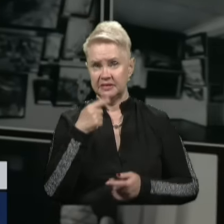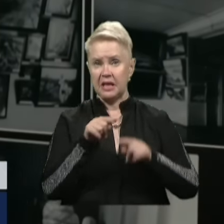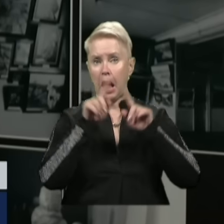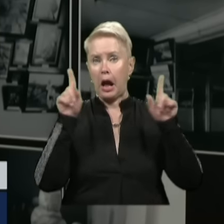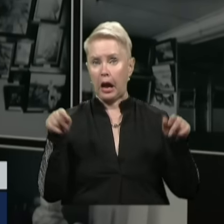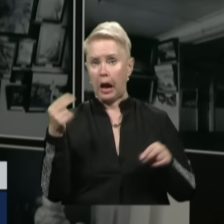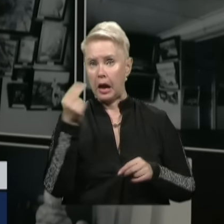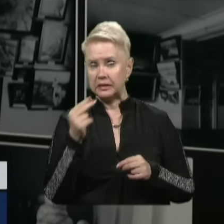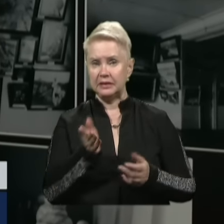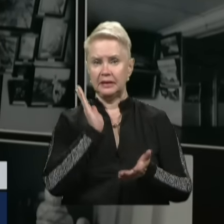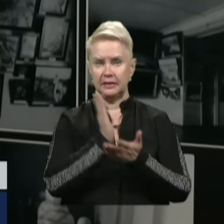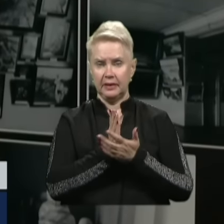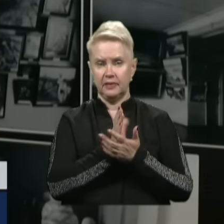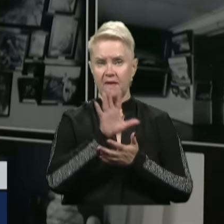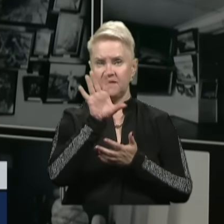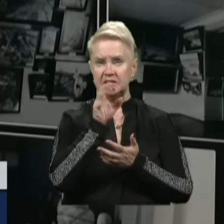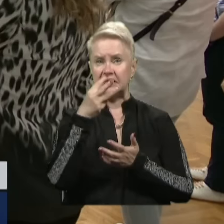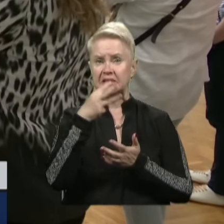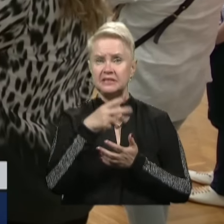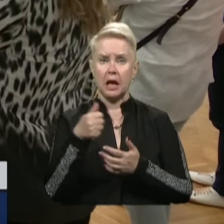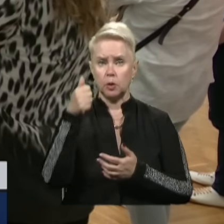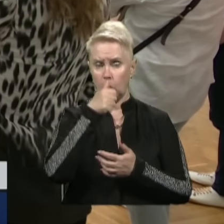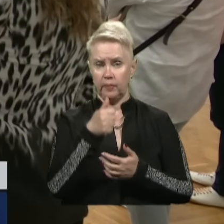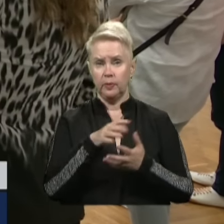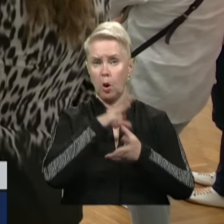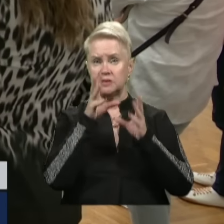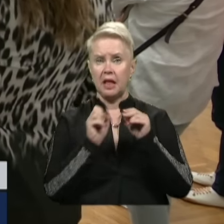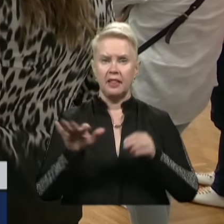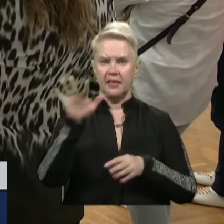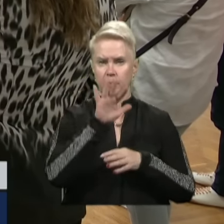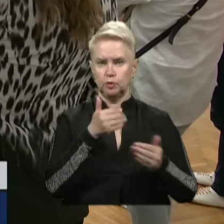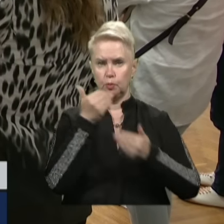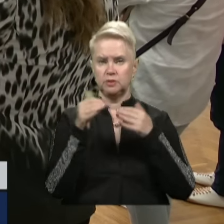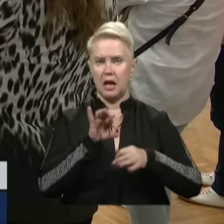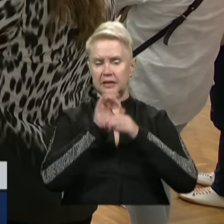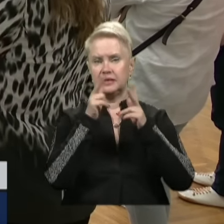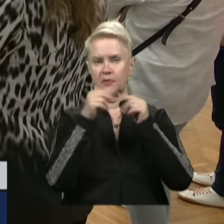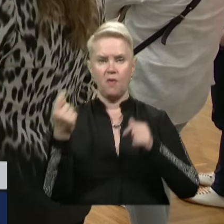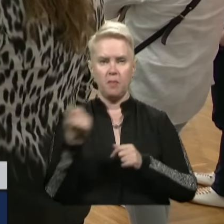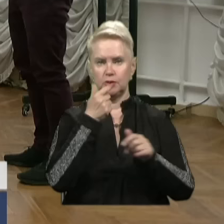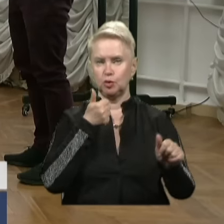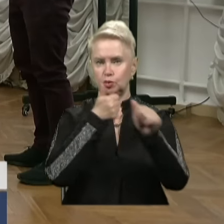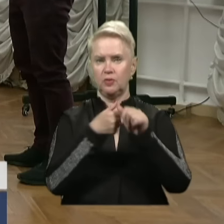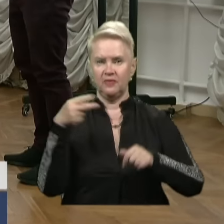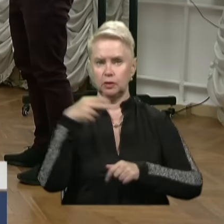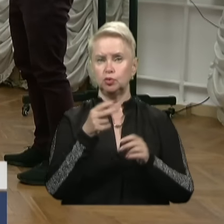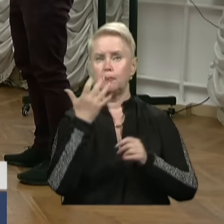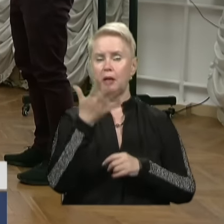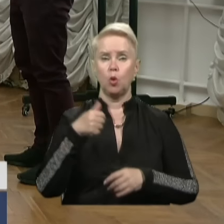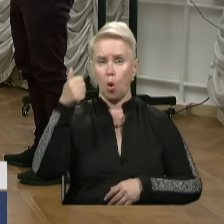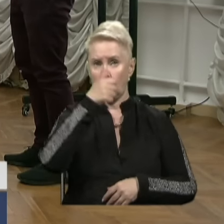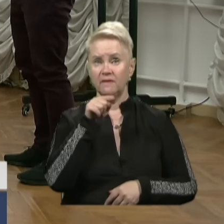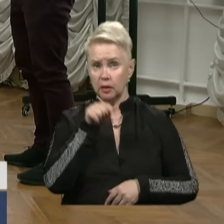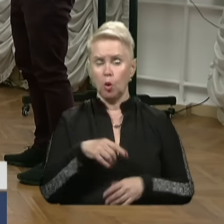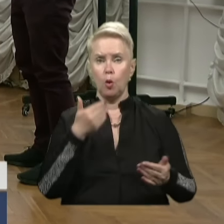картина є на фотографії 30-х років. До загальноєвропейської музейної акції Дніпро вперше долучився у 2005 році.